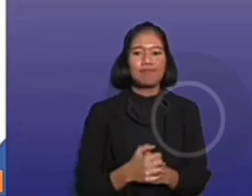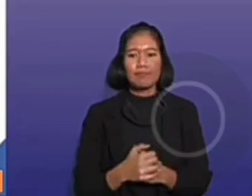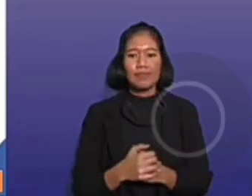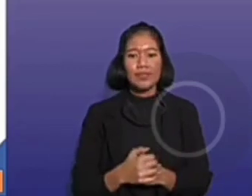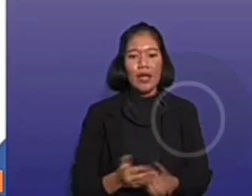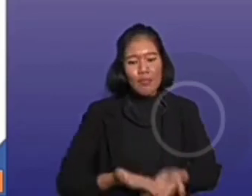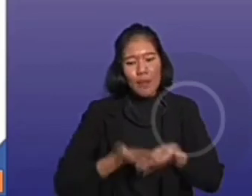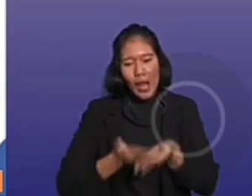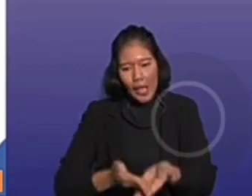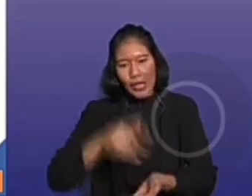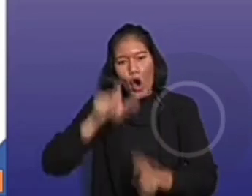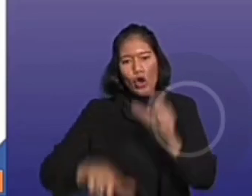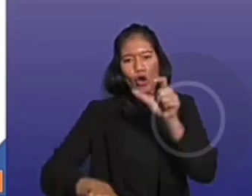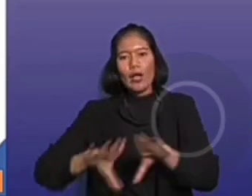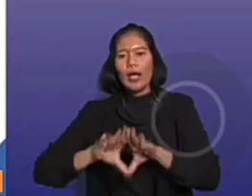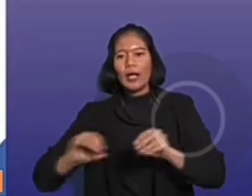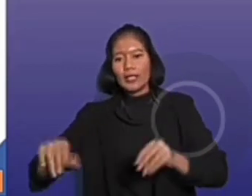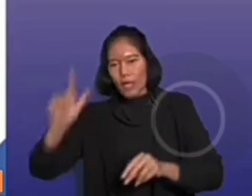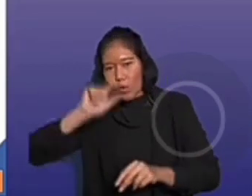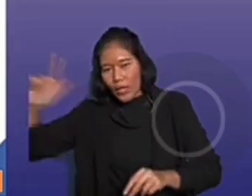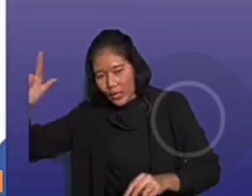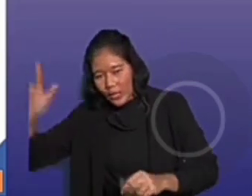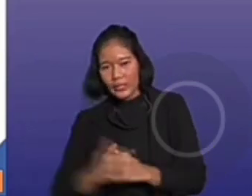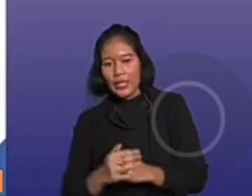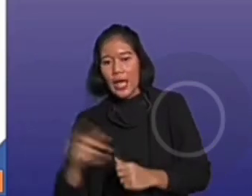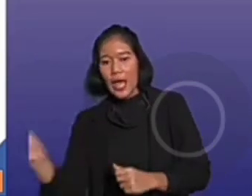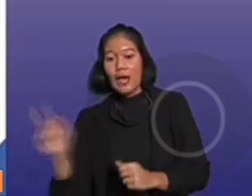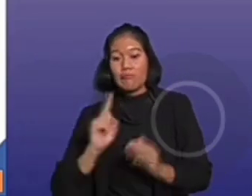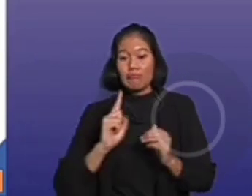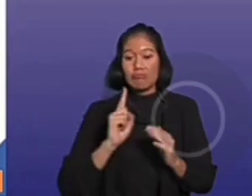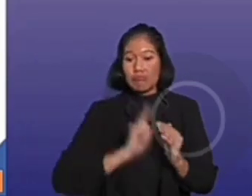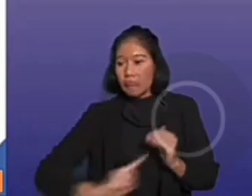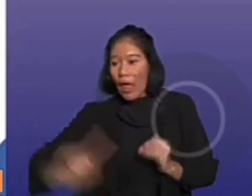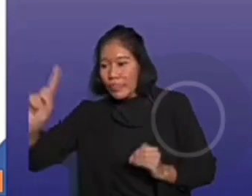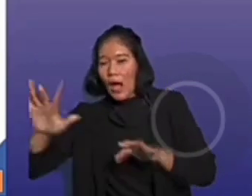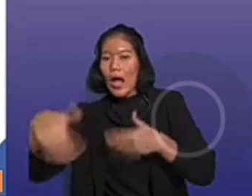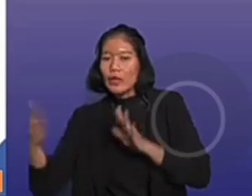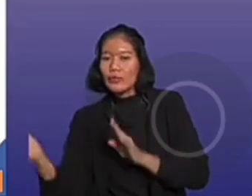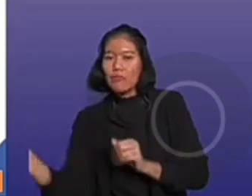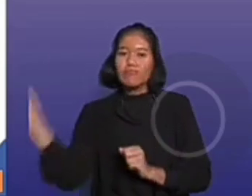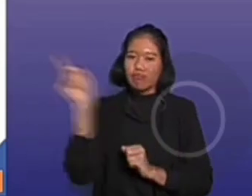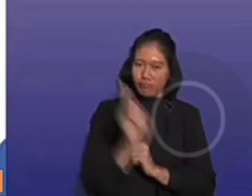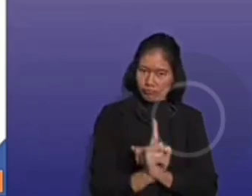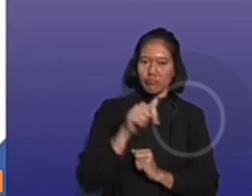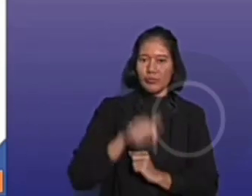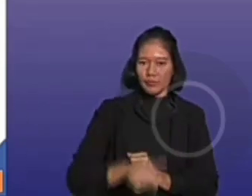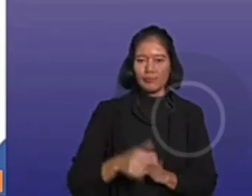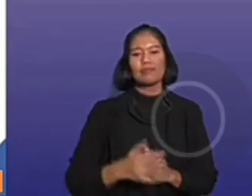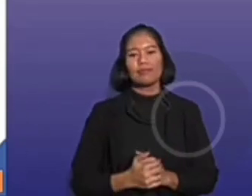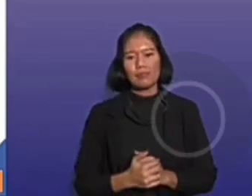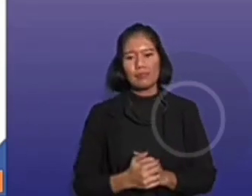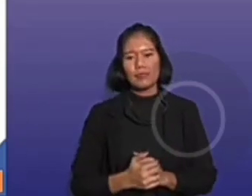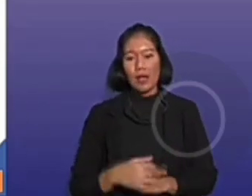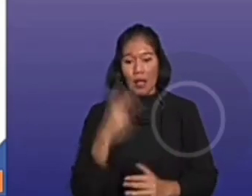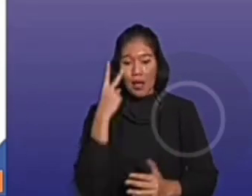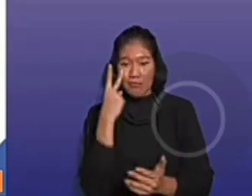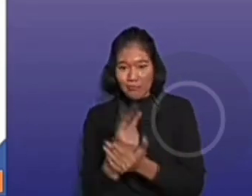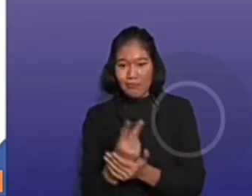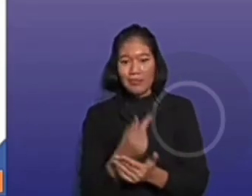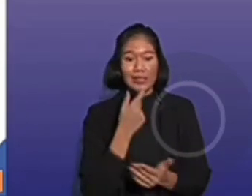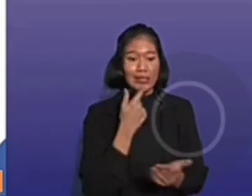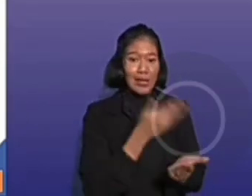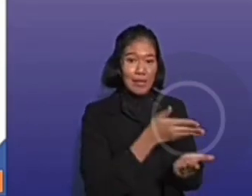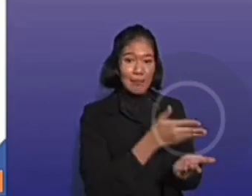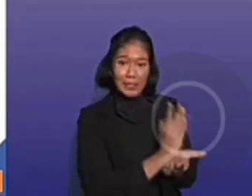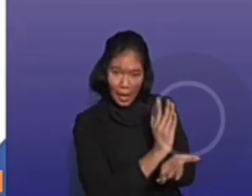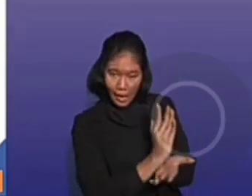migran Indonesia saat kedatangan sampai ke pulangan ke kampung halaman. Sebagai realisasi kebijakan dan